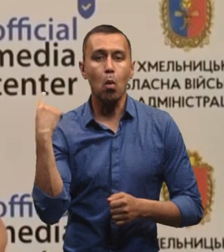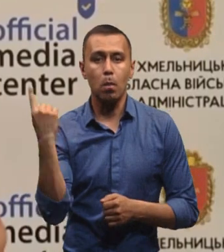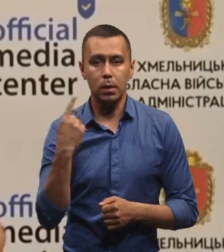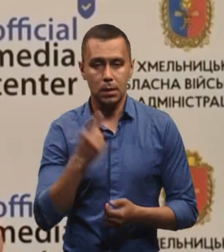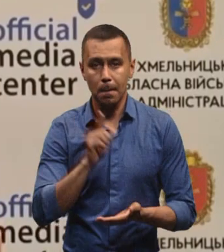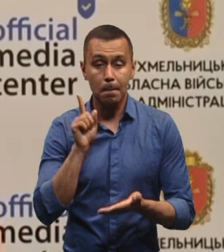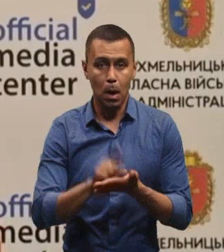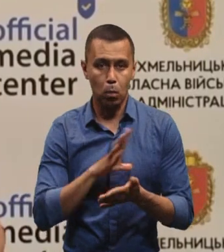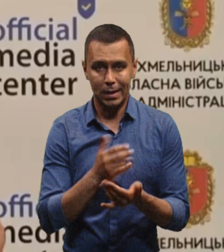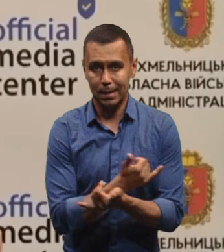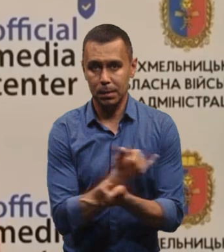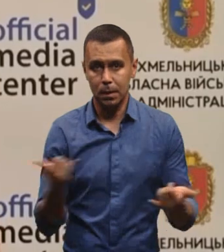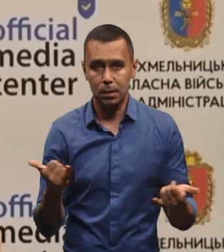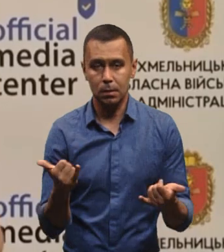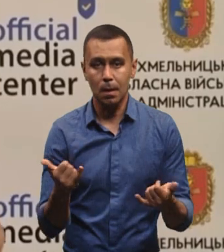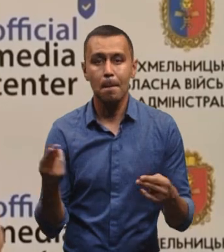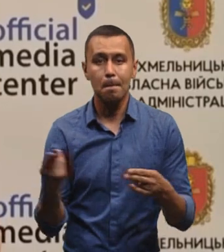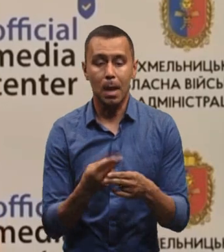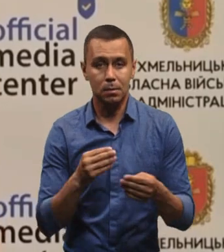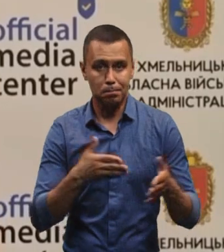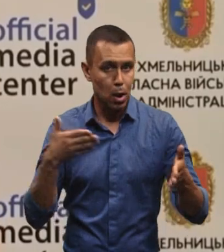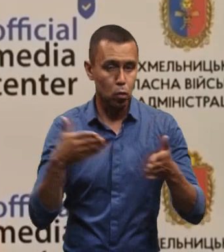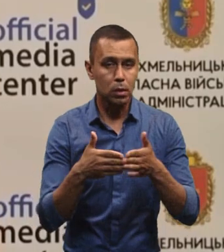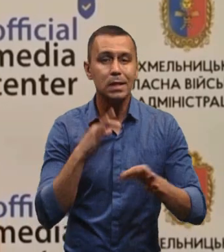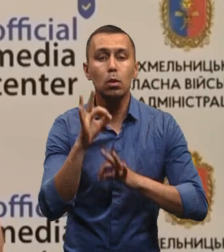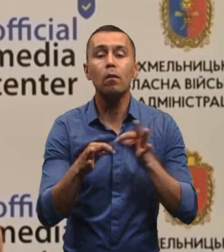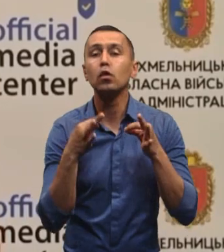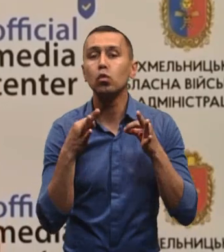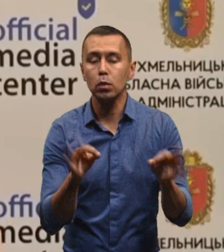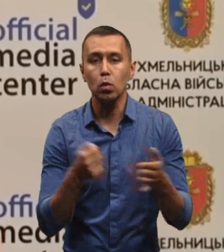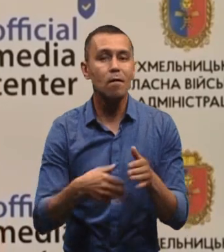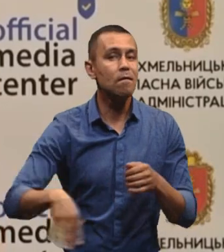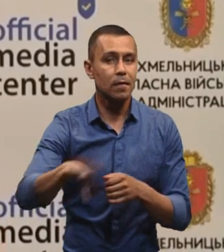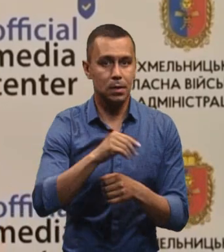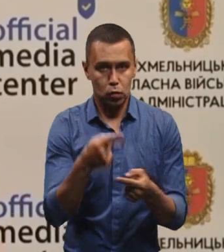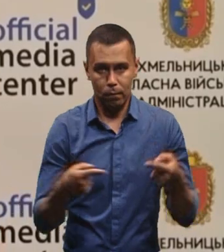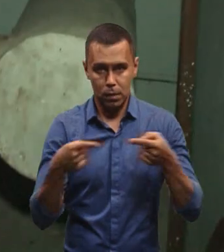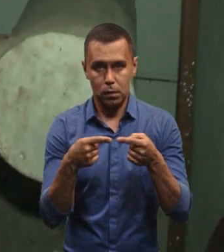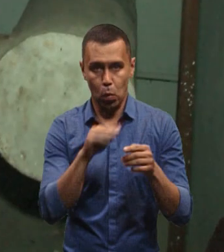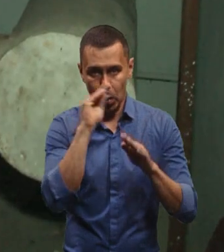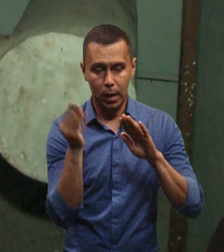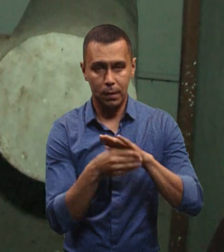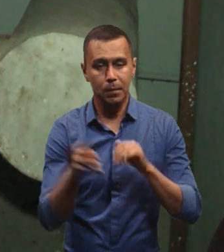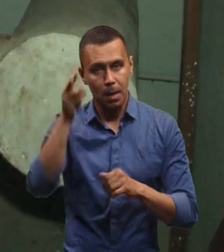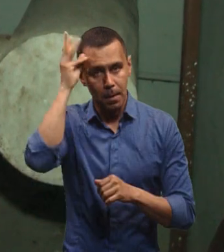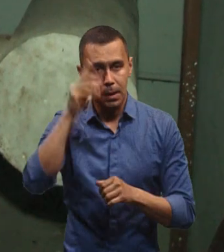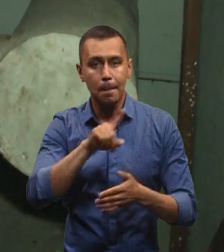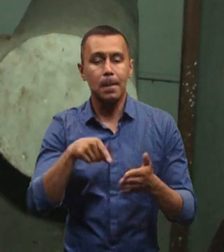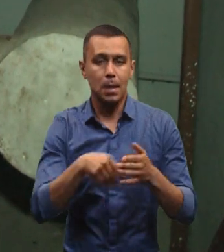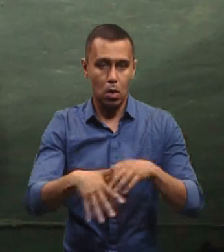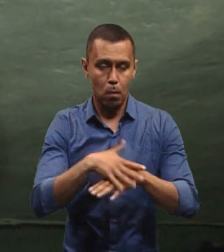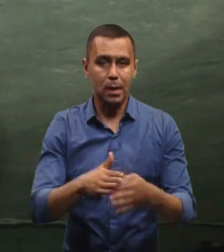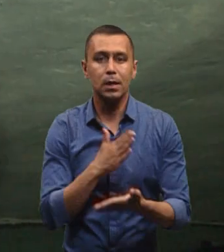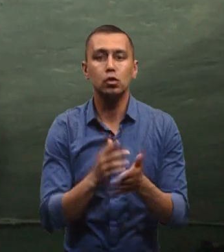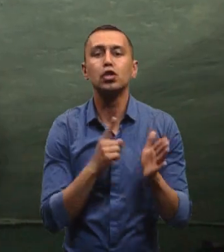має бути забезпечено безперешкодний та цілодобовий доступ до усіх визначених укриттів. У Хмельницькій міській громаді